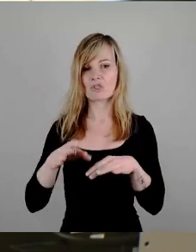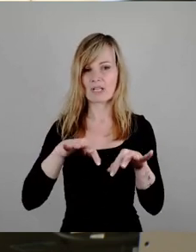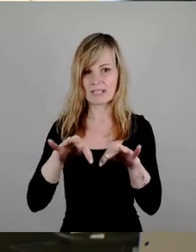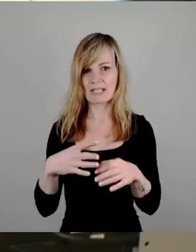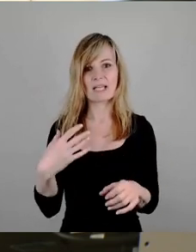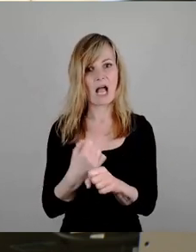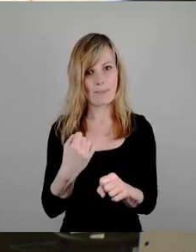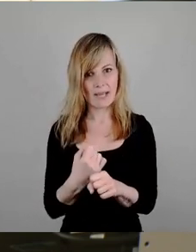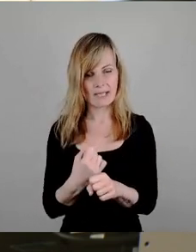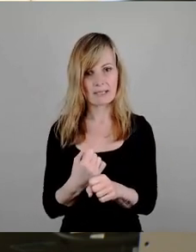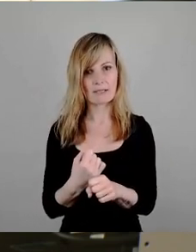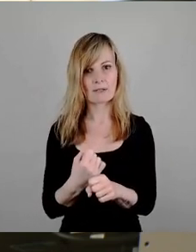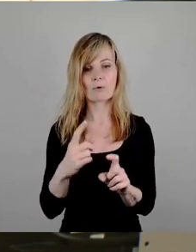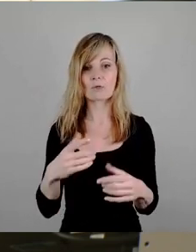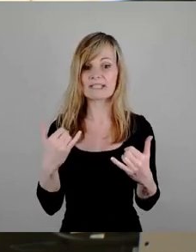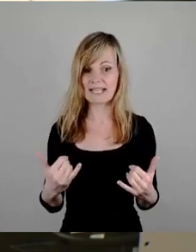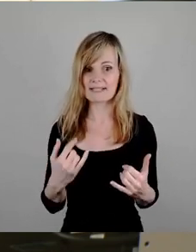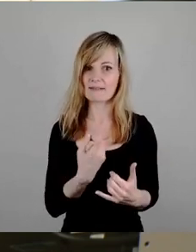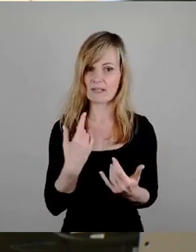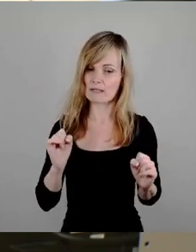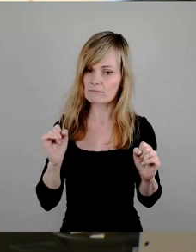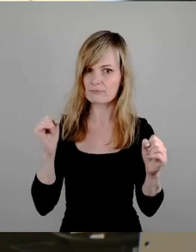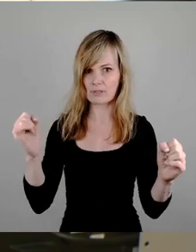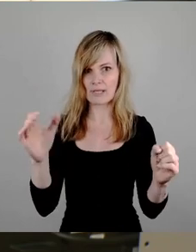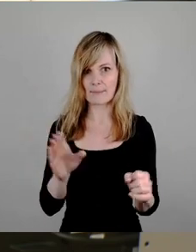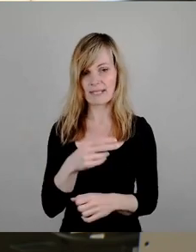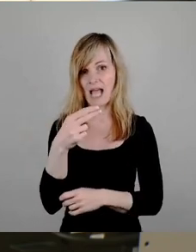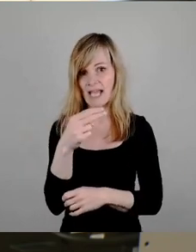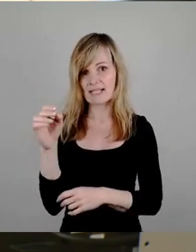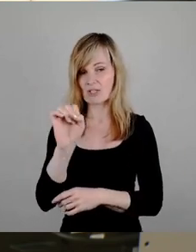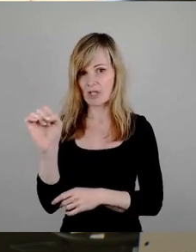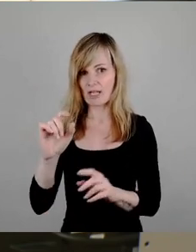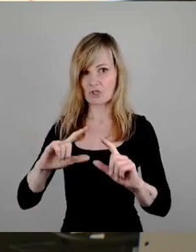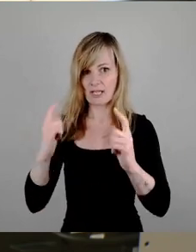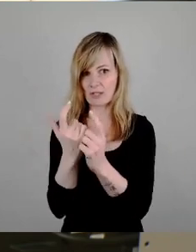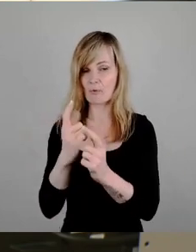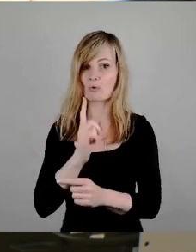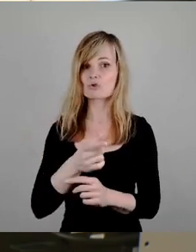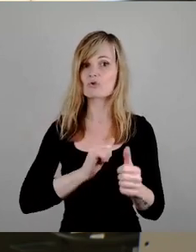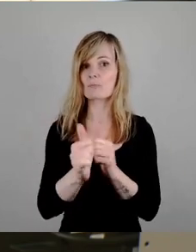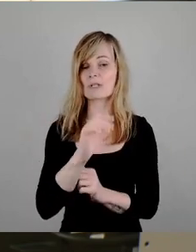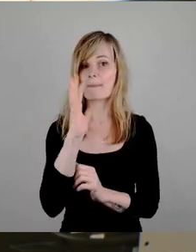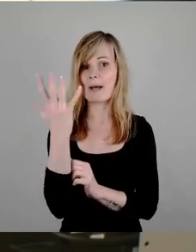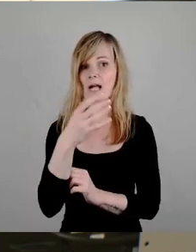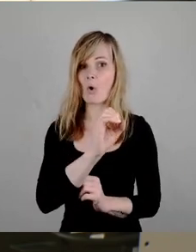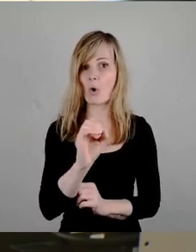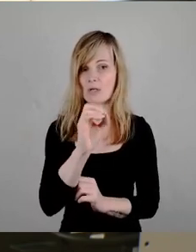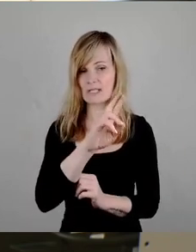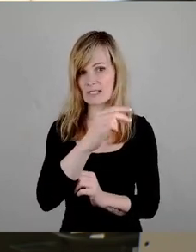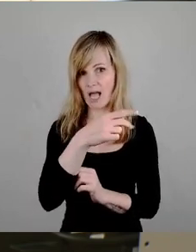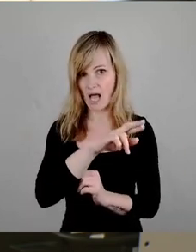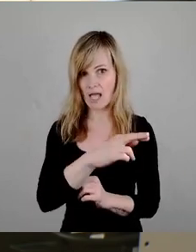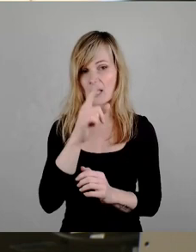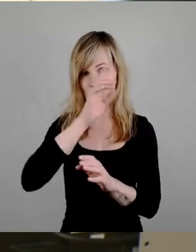Und das, was wir jetzt leisten mit dem Heinz-Steier-Stadion Und mit dem Sportpark Ostra Deutschlandweit sozusagen im Sportbereich